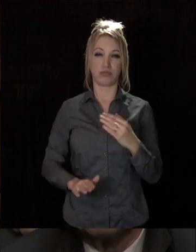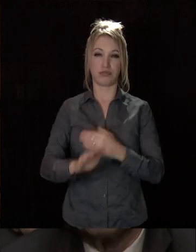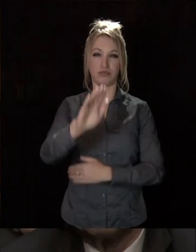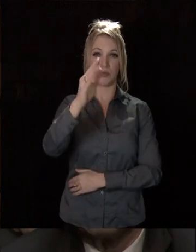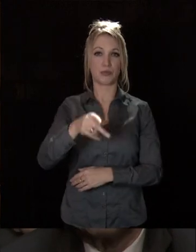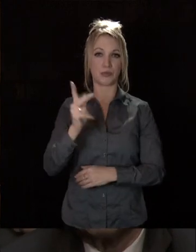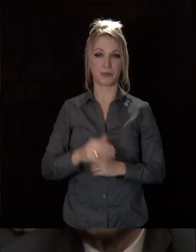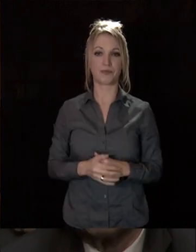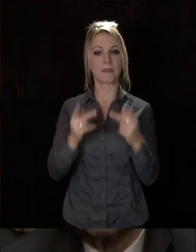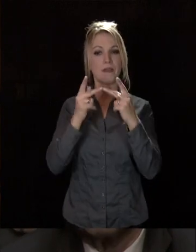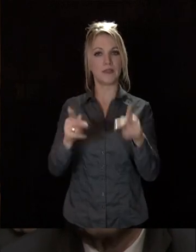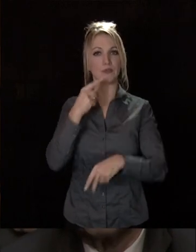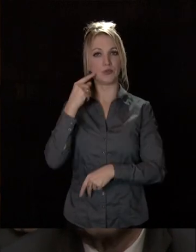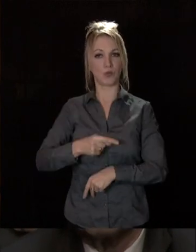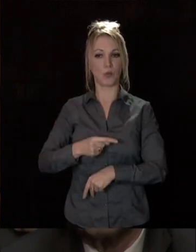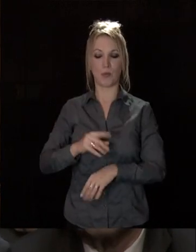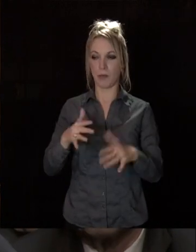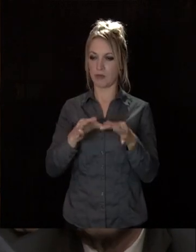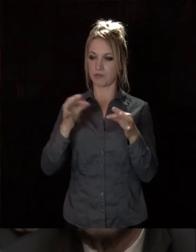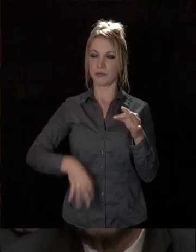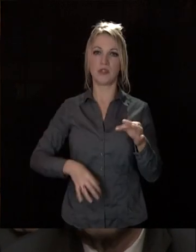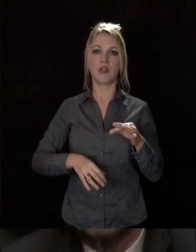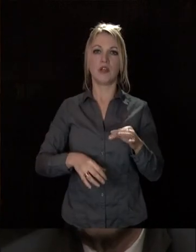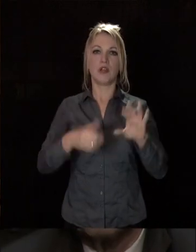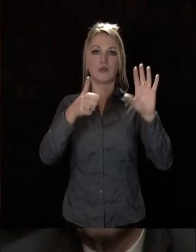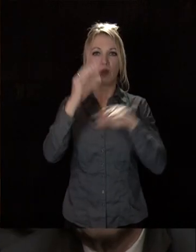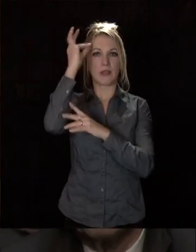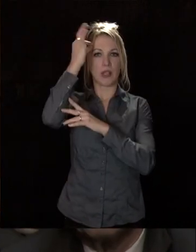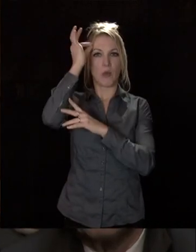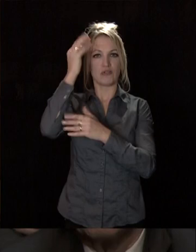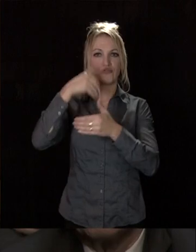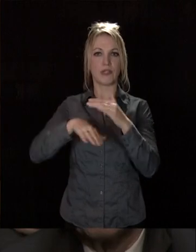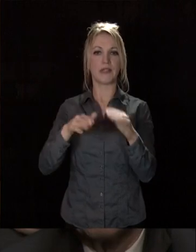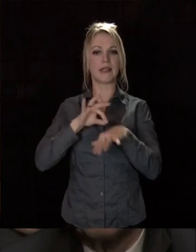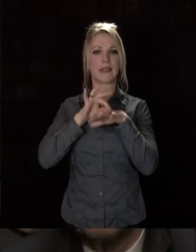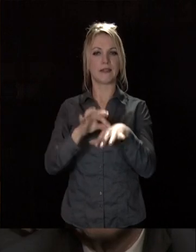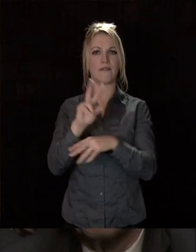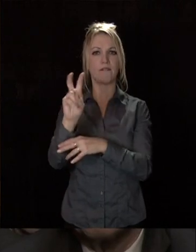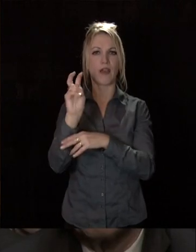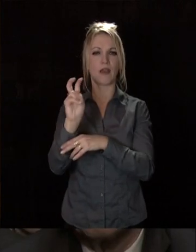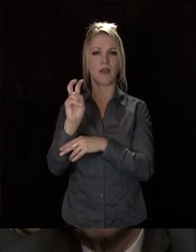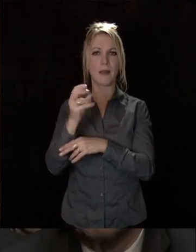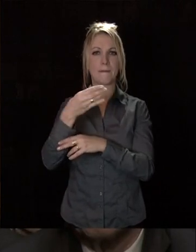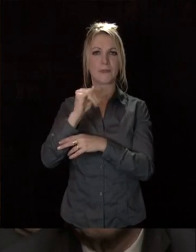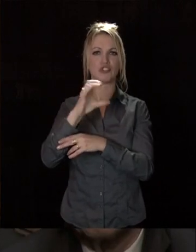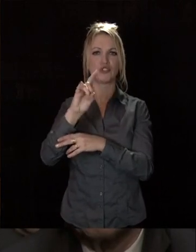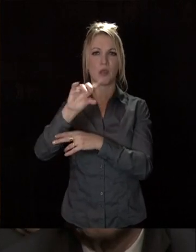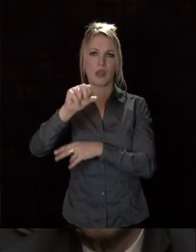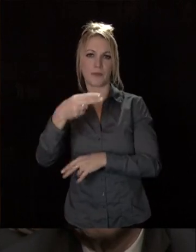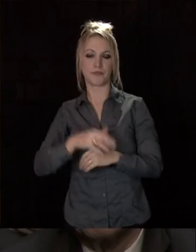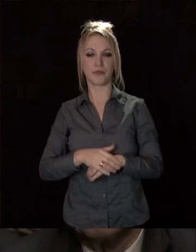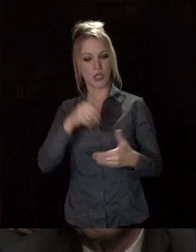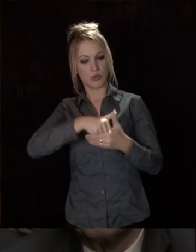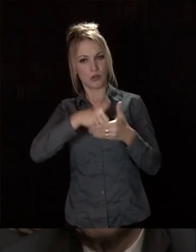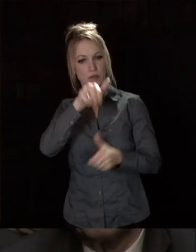Notre ville, sachez-le, totalise 60 étoiles au guide vert-muchelin. Son rédacteur mentionne d'ailleurs que